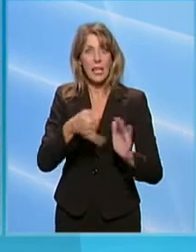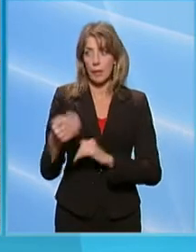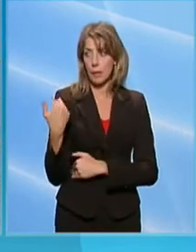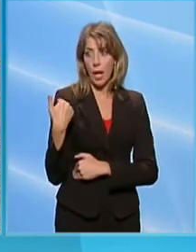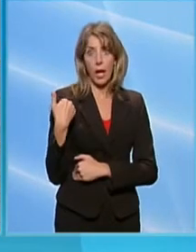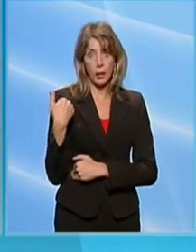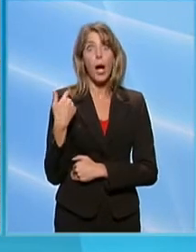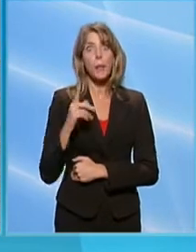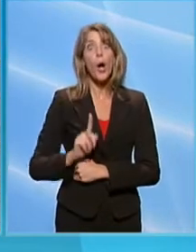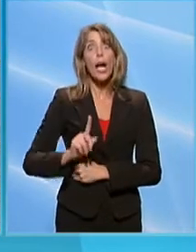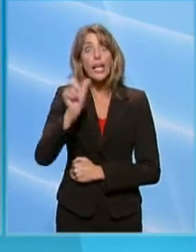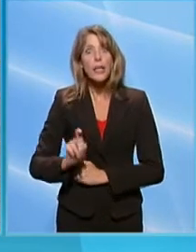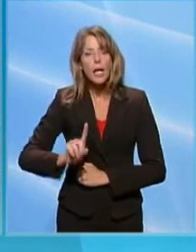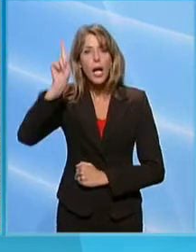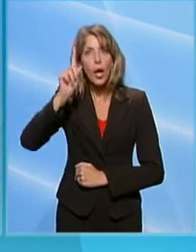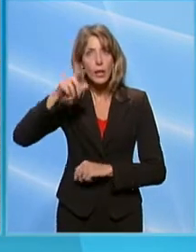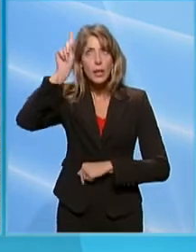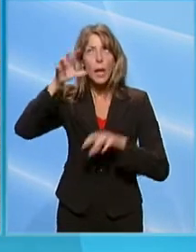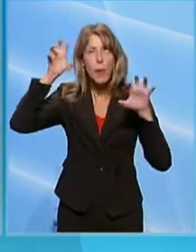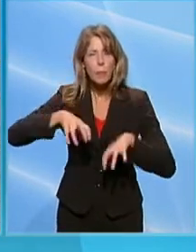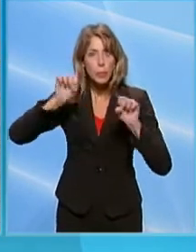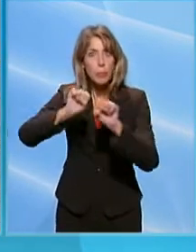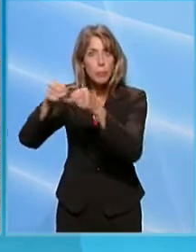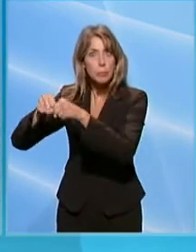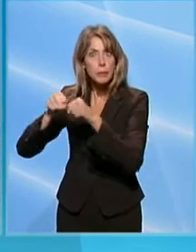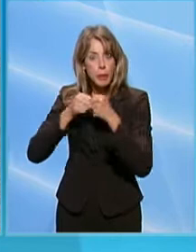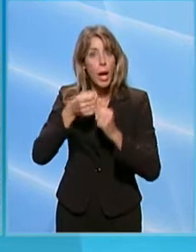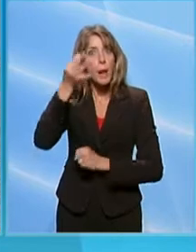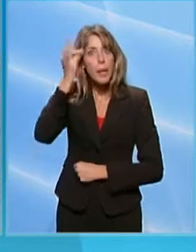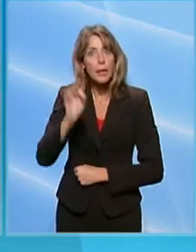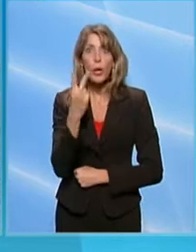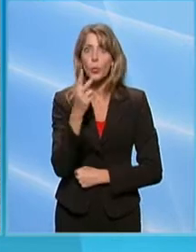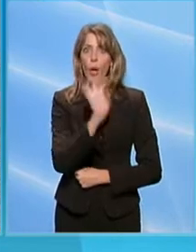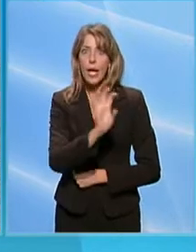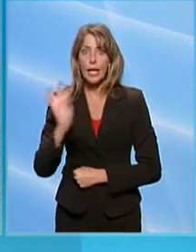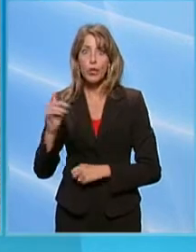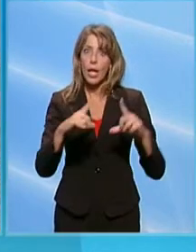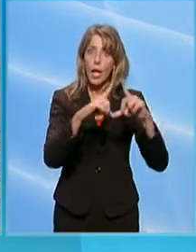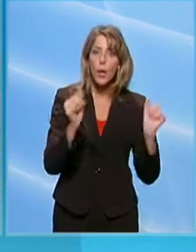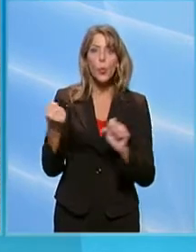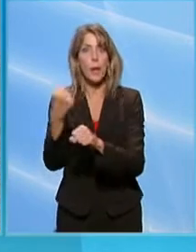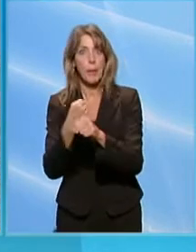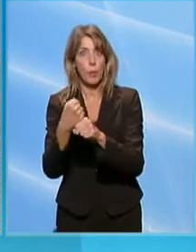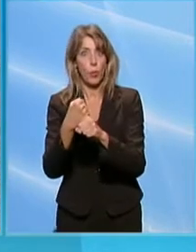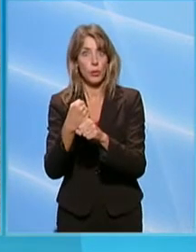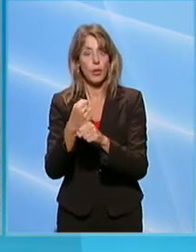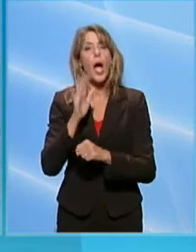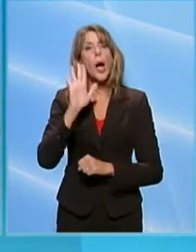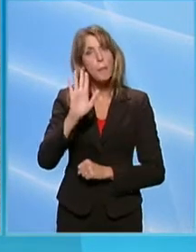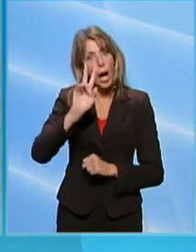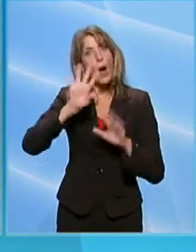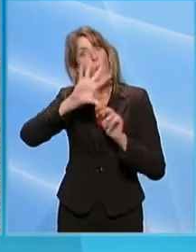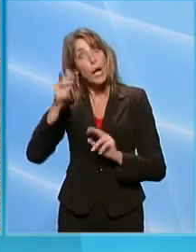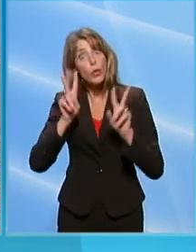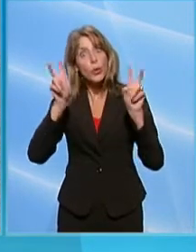nelle zone del nord Italia, in particolare danni che hanno colpito due regioni, la Liguria e il Piemonte, ma si parlerà